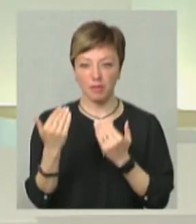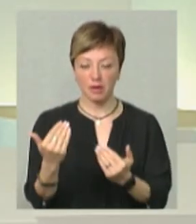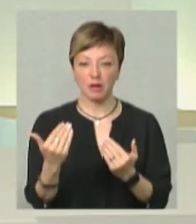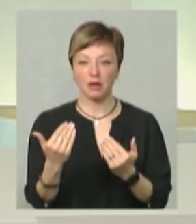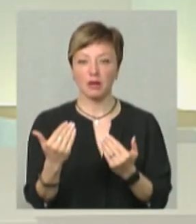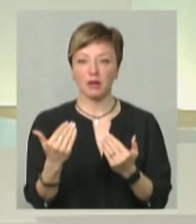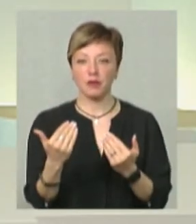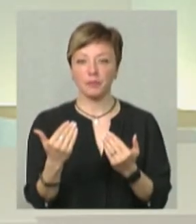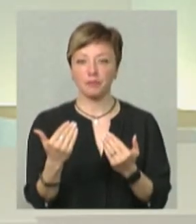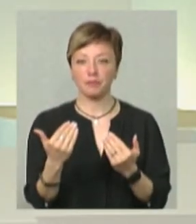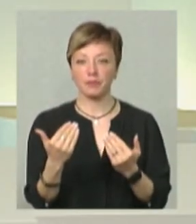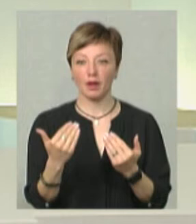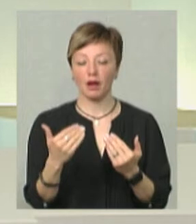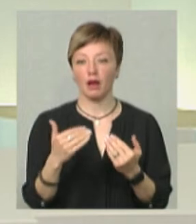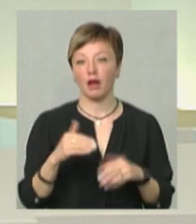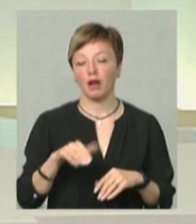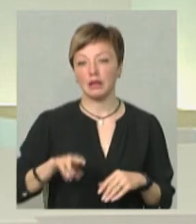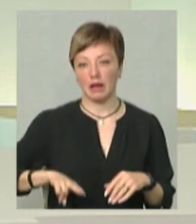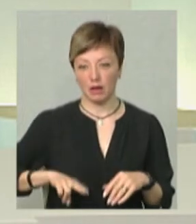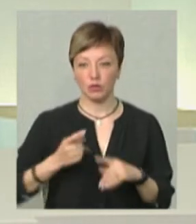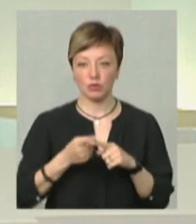Сергія Володимировича Михайлова.